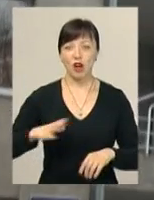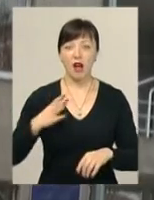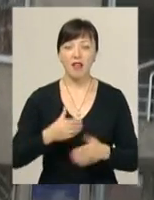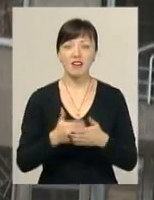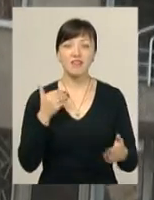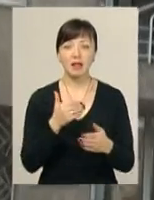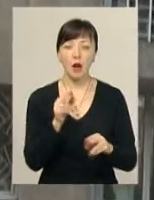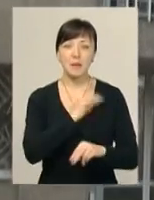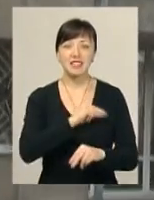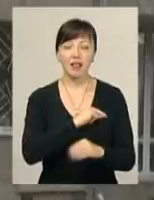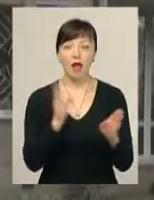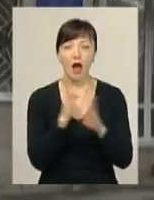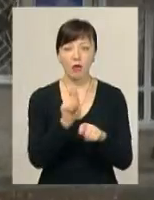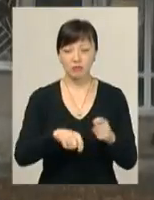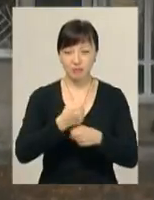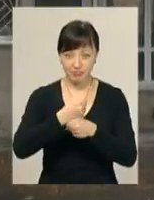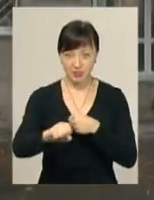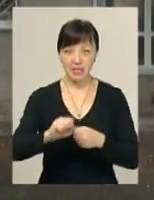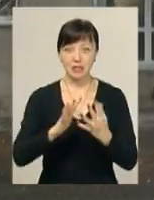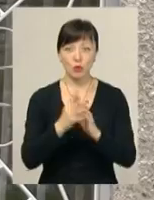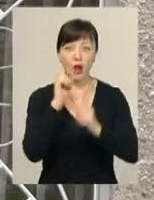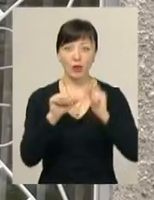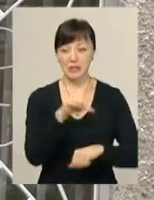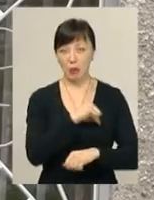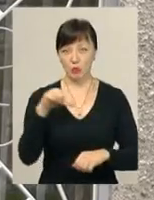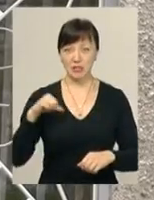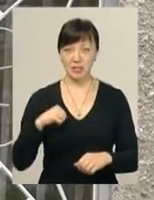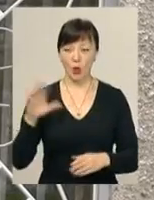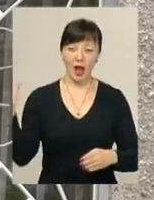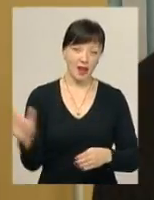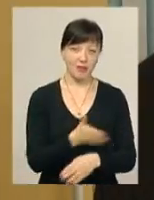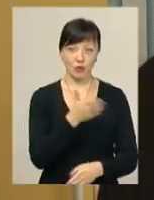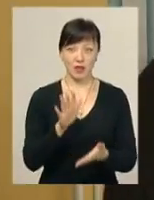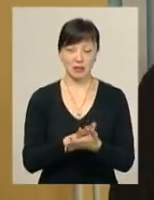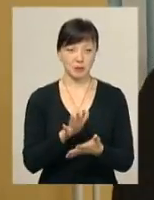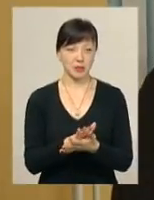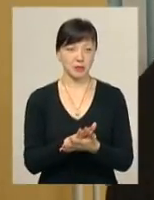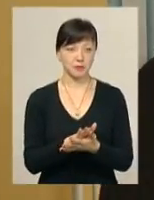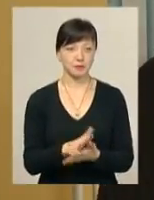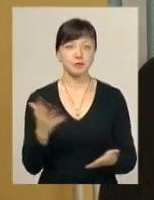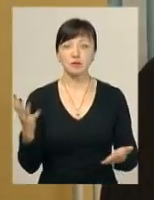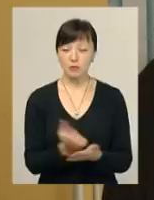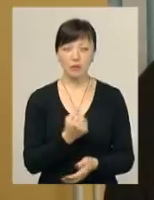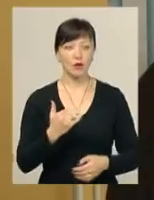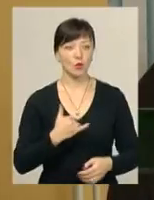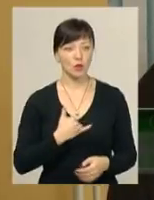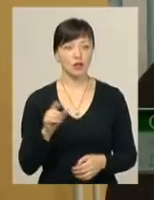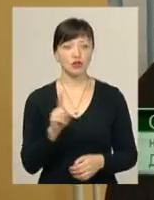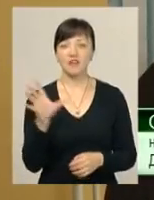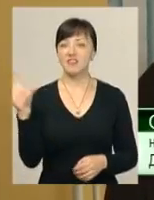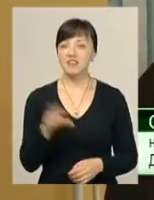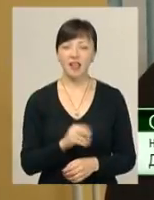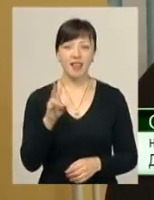хіба від екологів. Ті зобов'язали сільську раду самостійно ліквідувати непотріб. Получається в нас, що всі